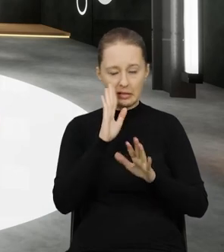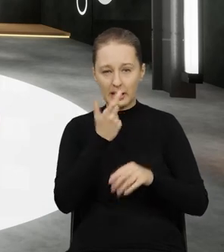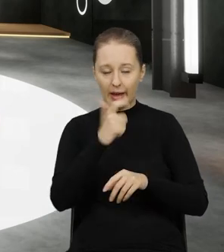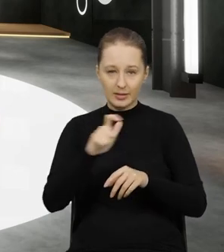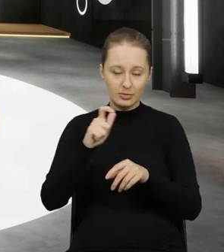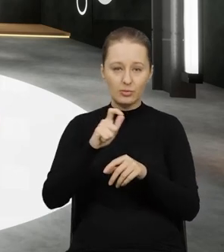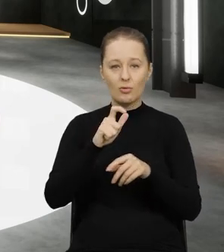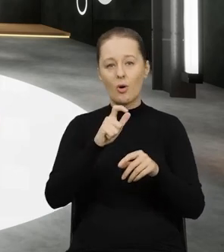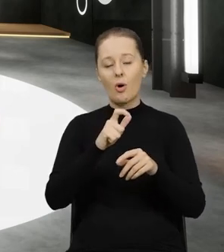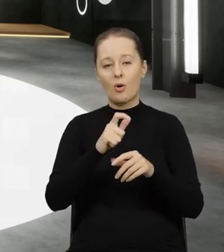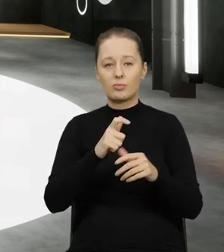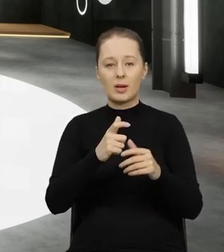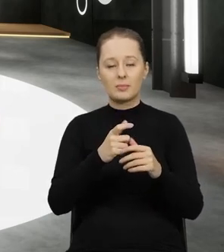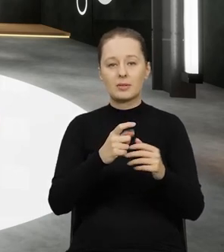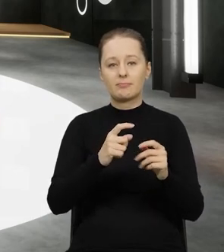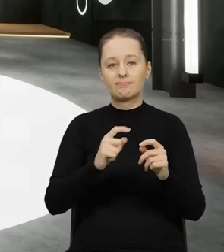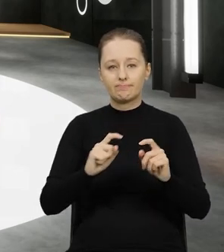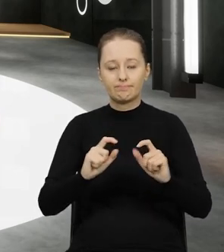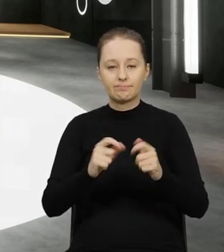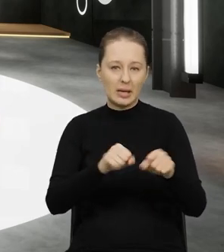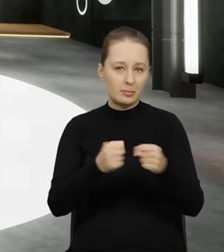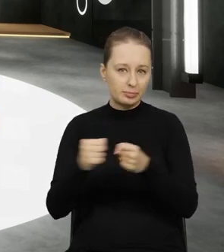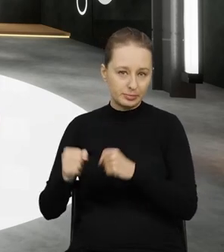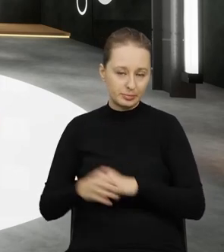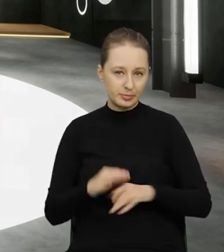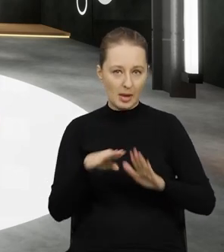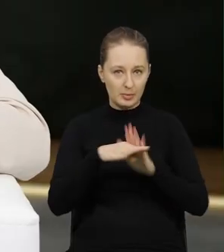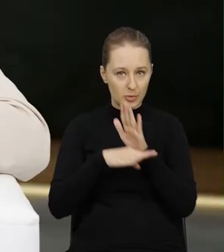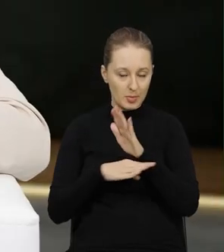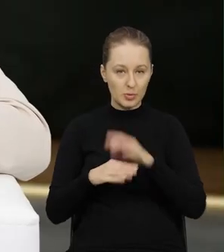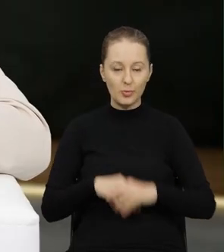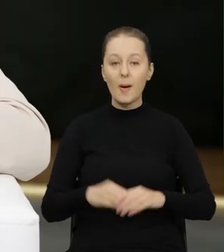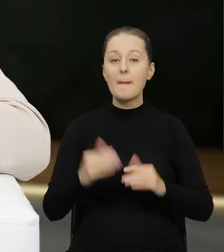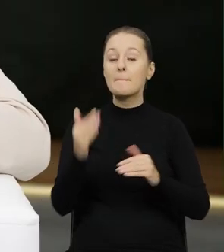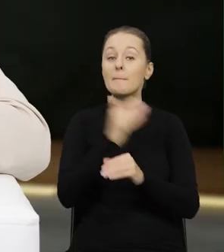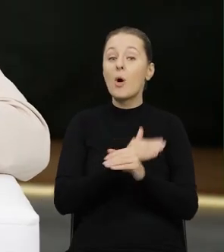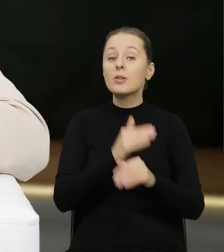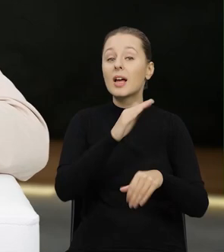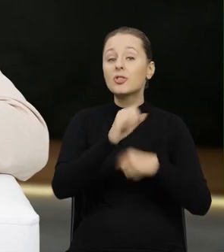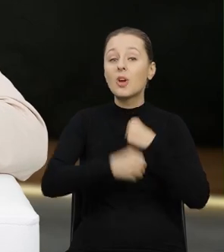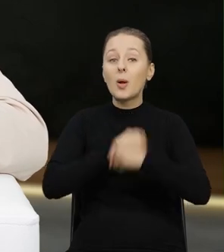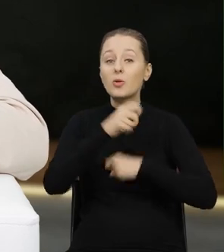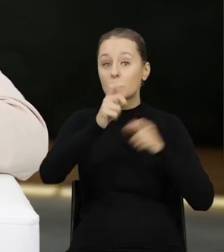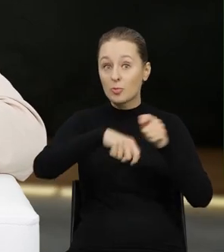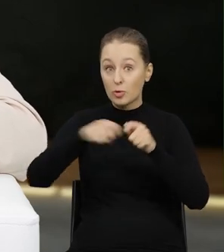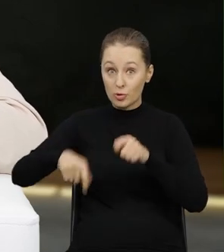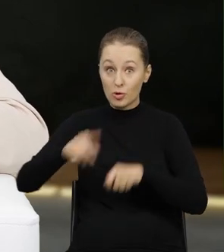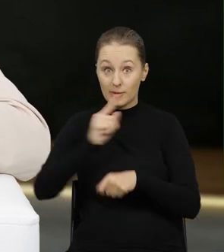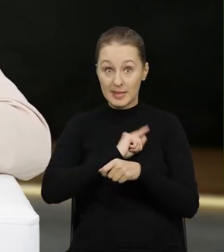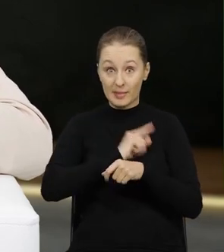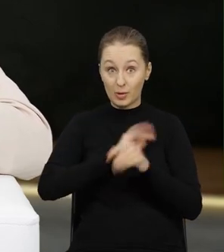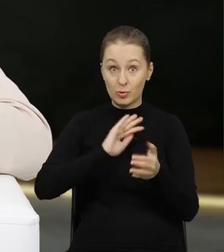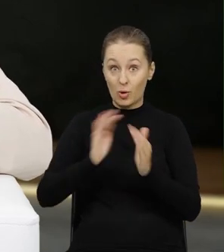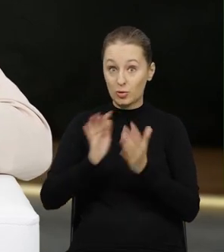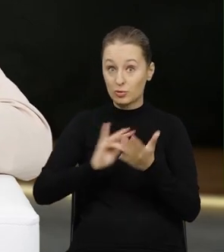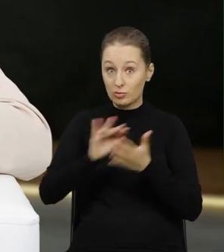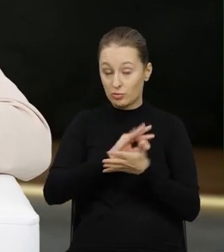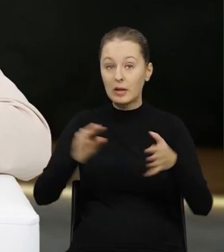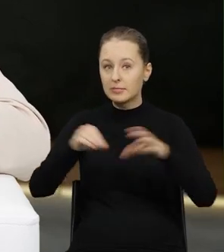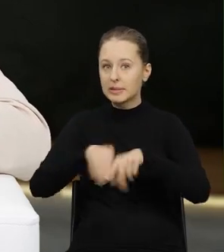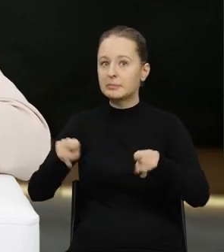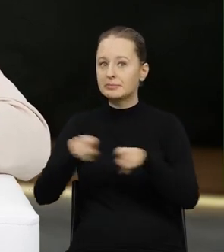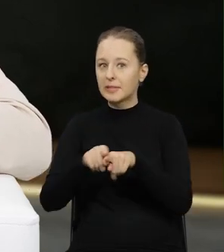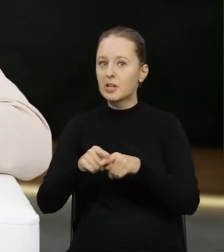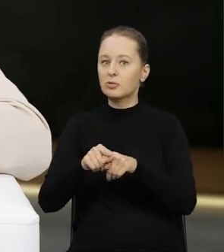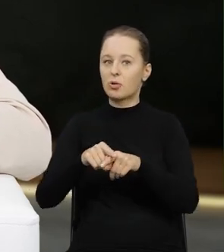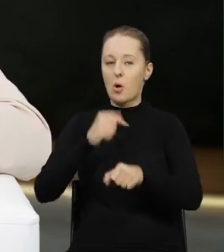te służby. Czyli poza jakby tutaj działalnością kontrolną Inspekcji Ochrony Środowiska, no to też tu jest ogromny